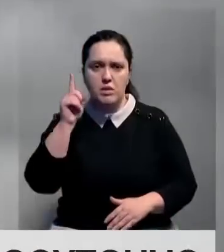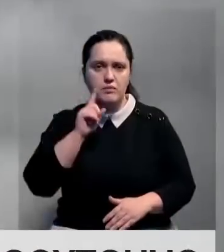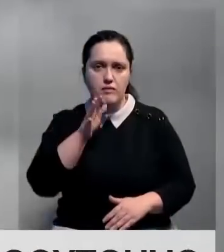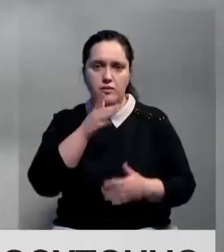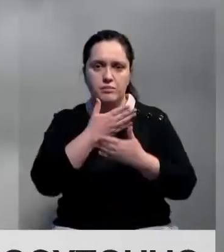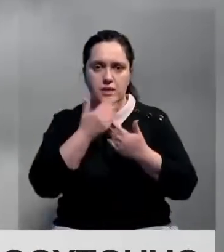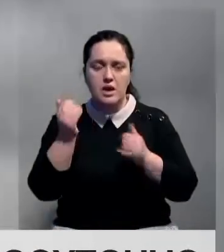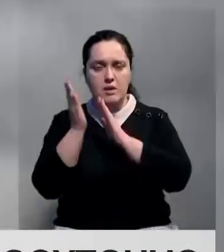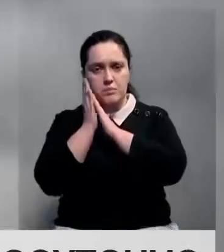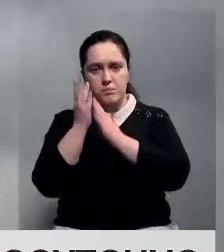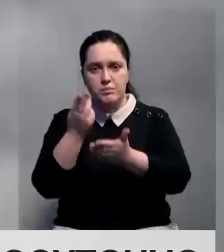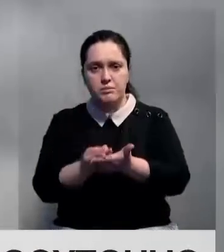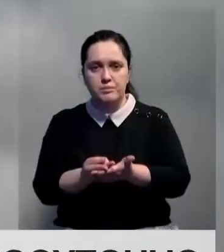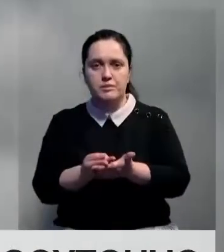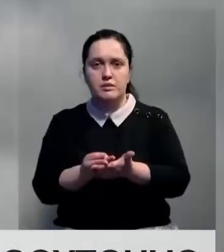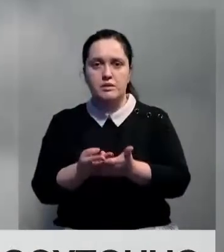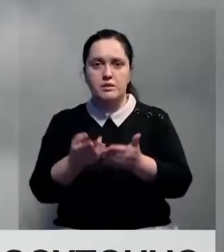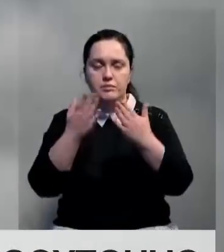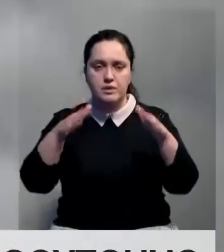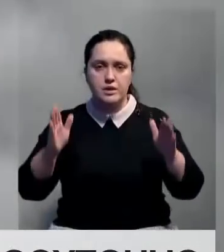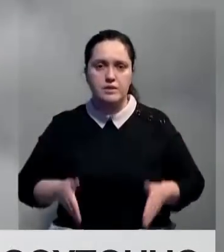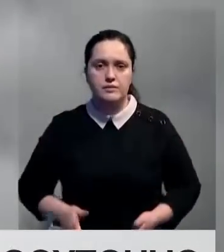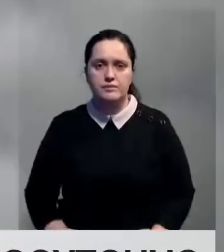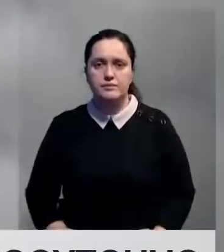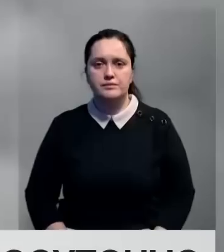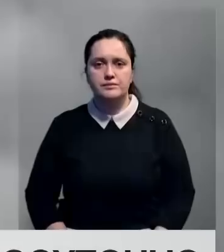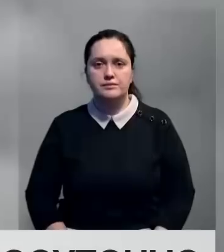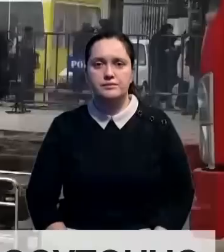нет времени. Спят на полу, в повалку и в палатках.